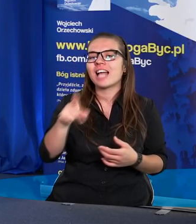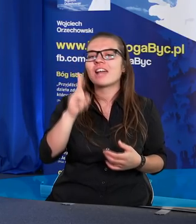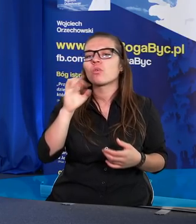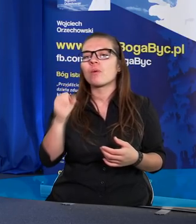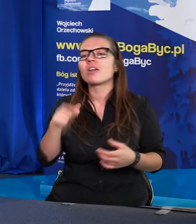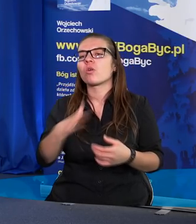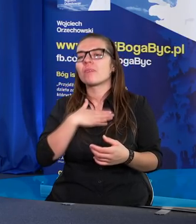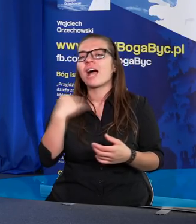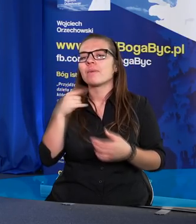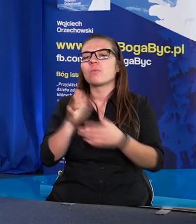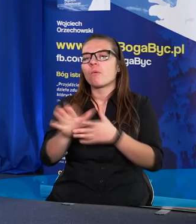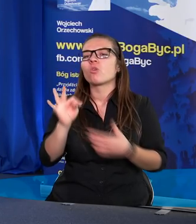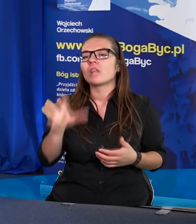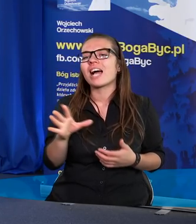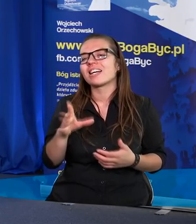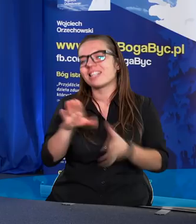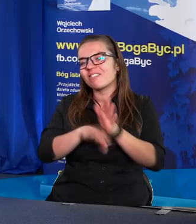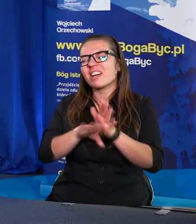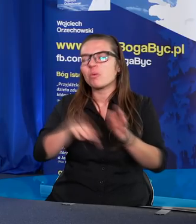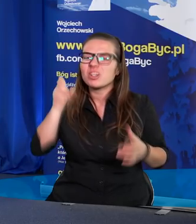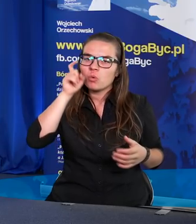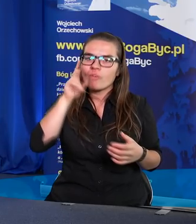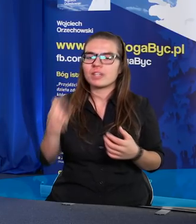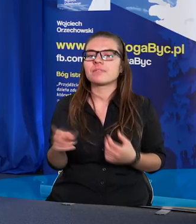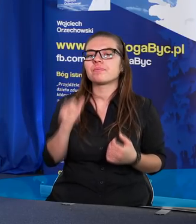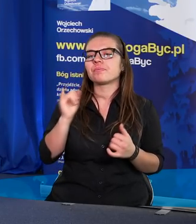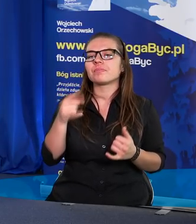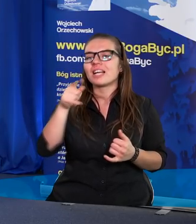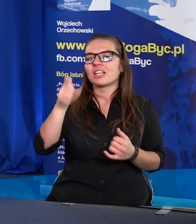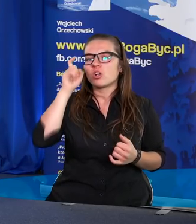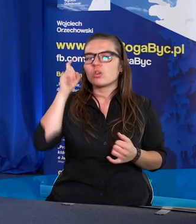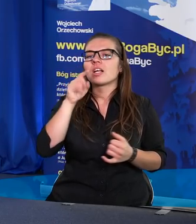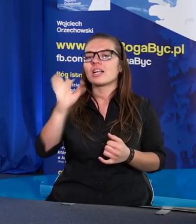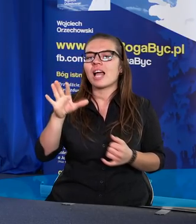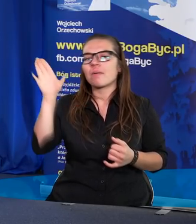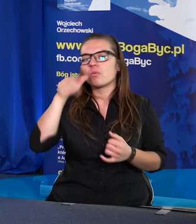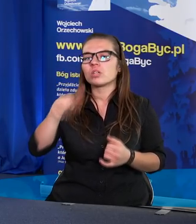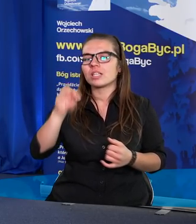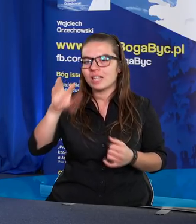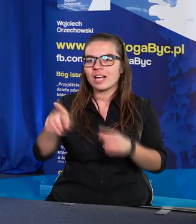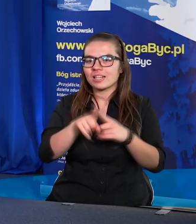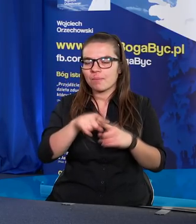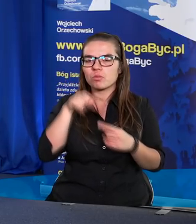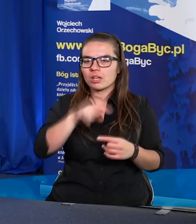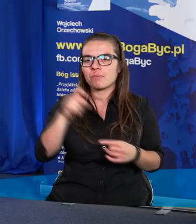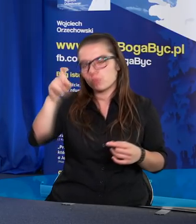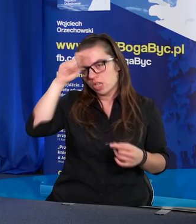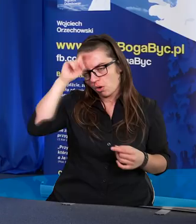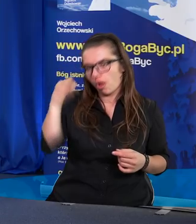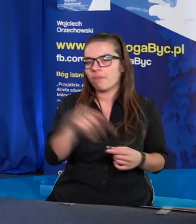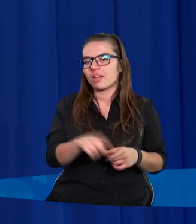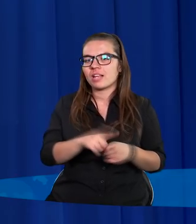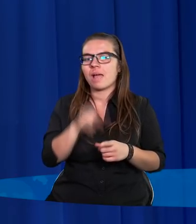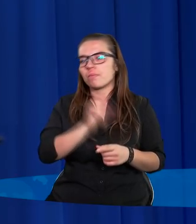Kuba to miał być taki po prostu zwykły człowiek. Jak ten człowiek temu Panu Bogu, to Pan Bóg tak samo i